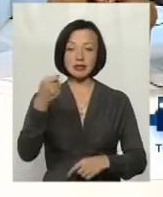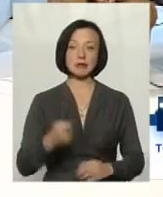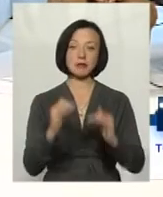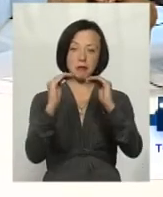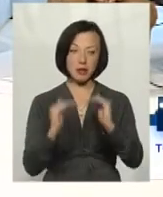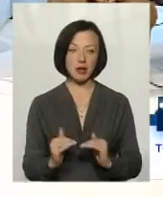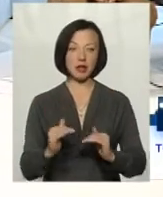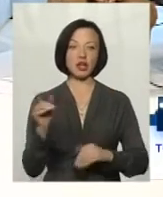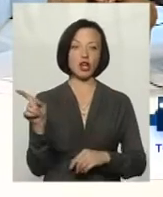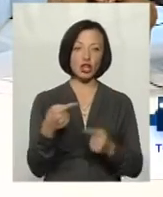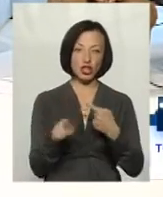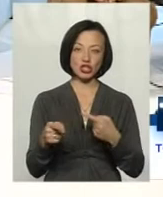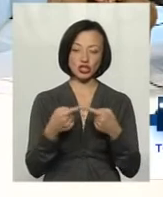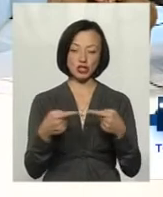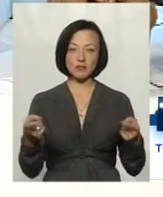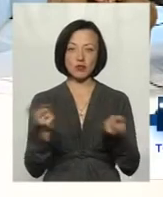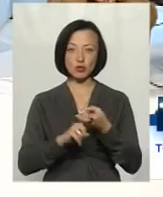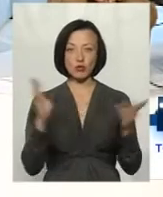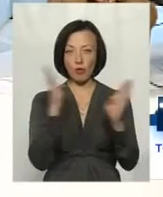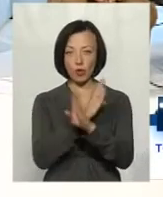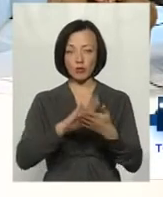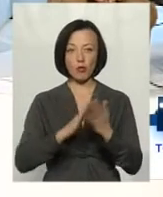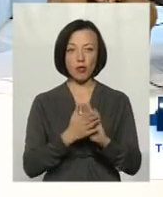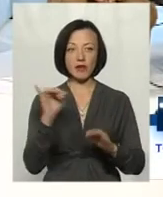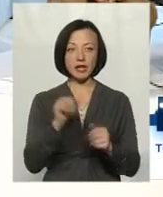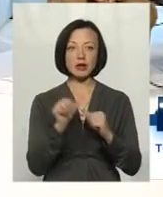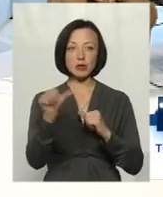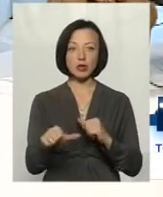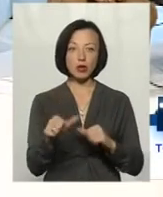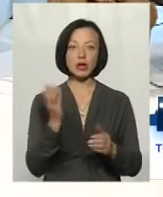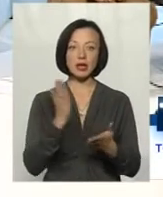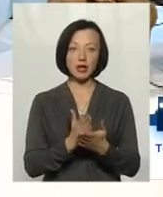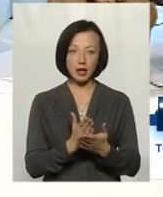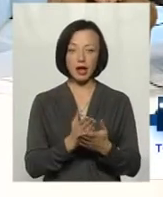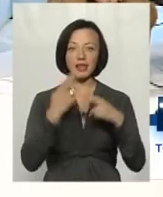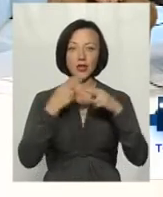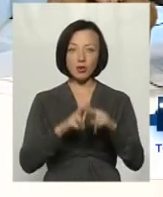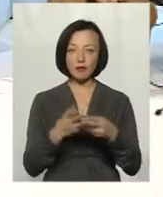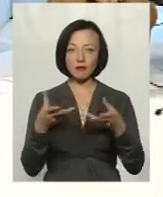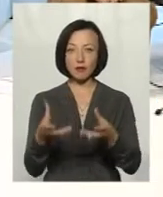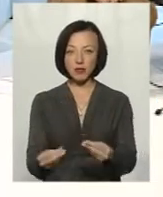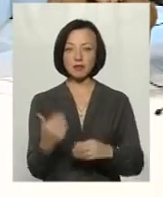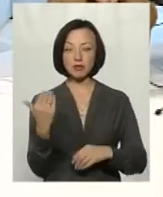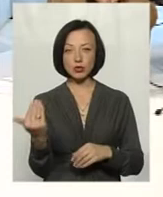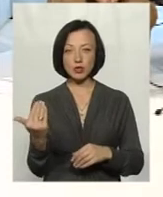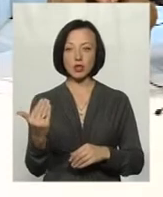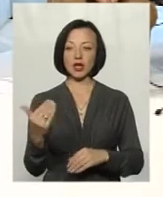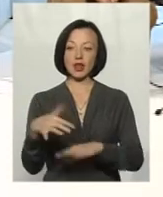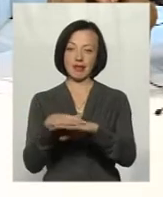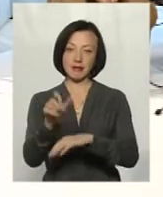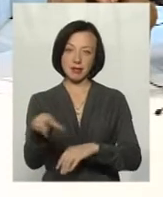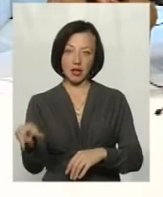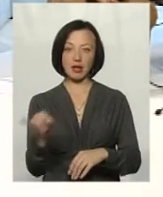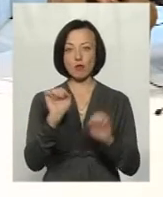так, як і всі інші річки в зв'язку з погодними умовами, і, крім того, на нього є техногенний вплив зі сторони як населення, так і,